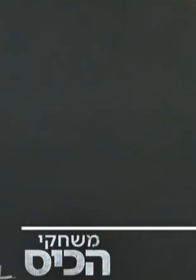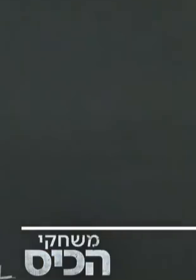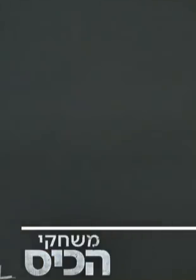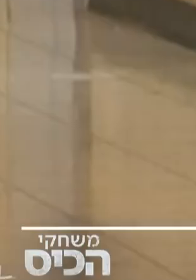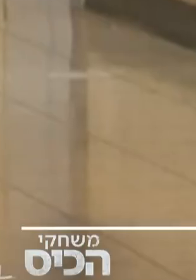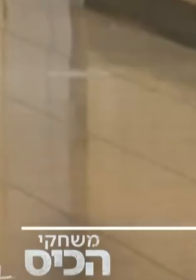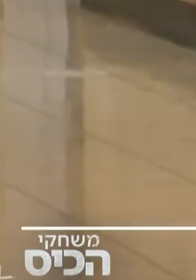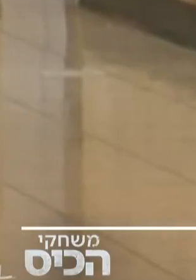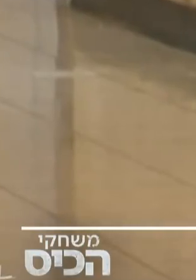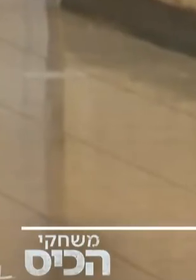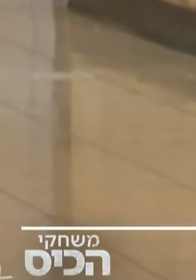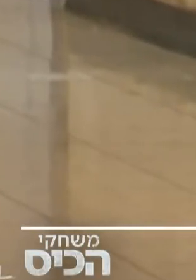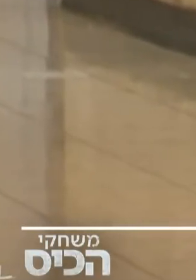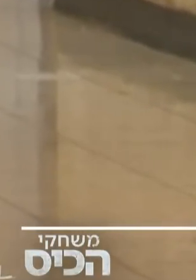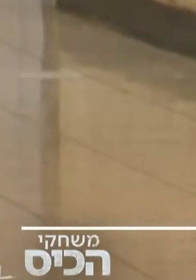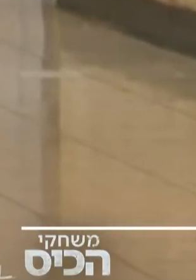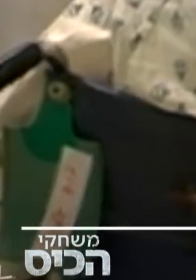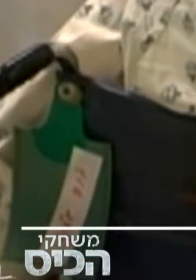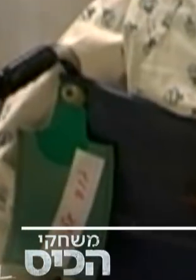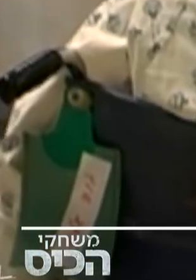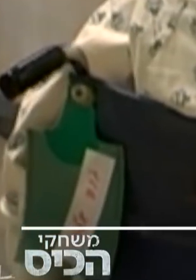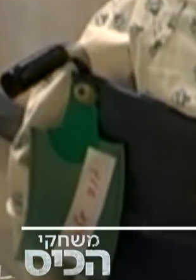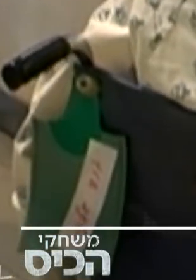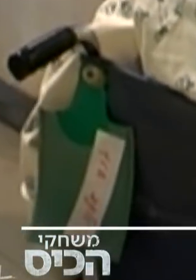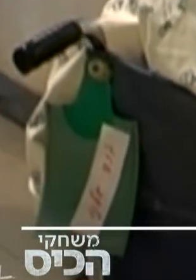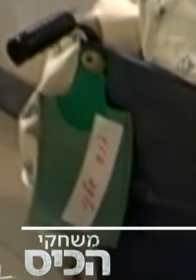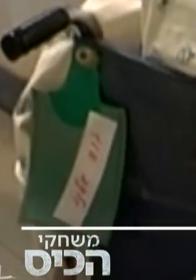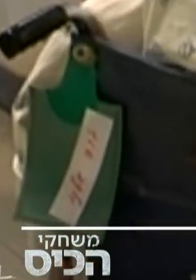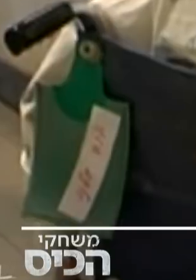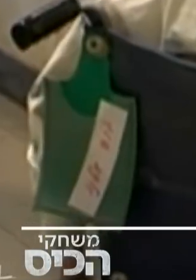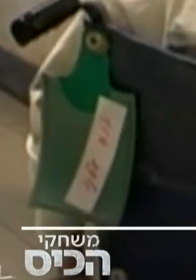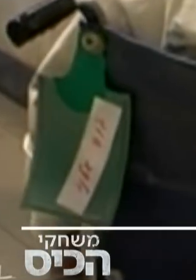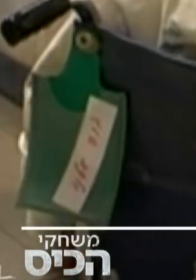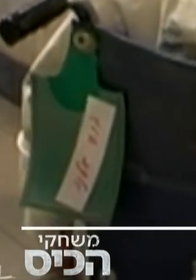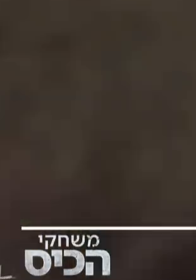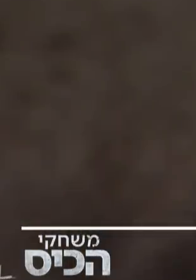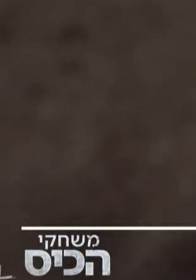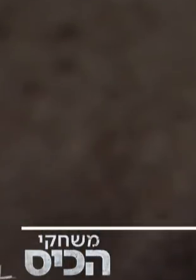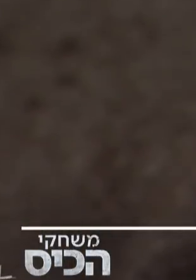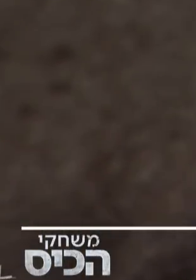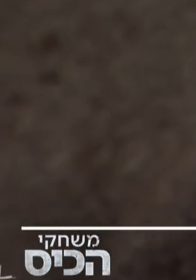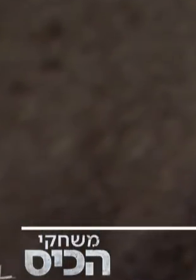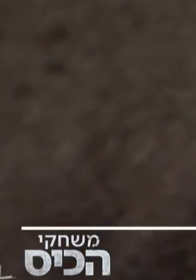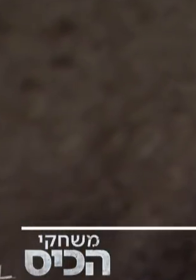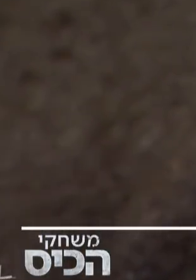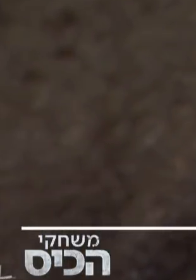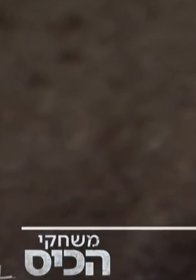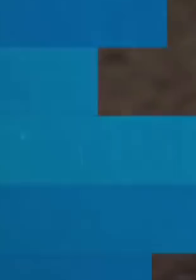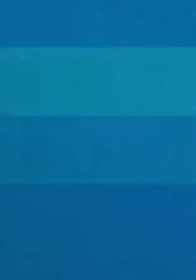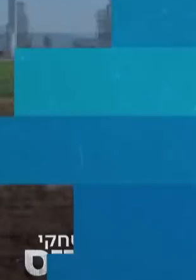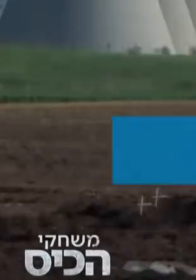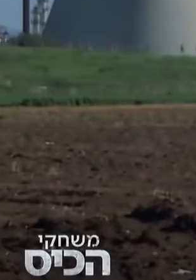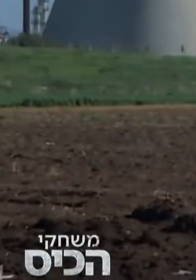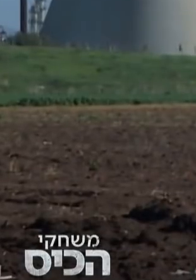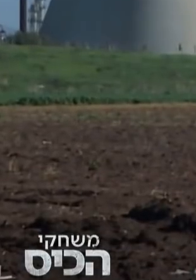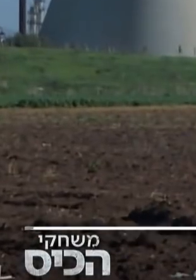בנושא צומצם כמעט במלואו מאז 2007 לא רק זה, אין אפילו בעל תפקיד אחד שאמון לטפל בנושא